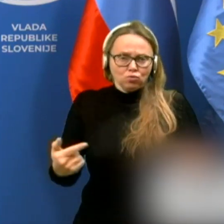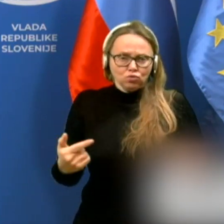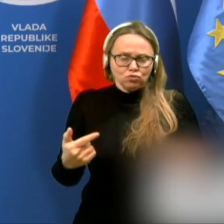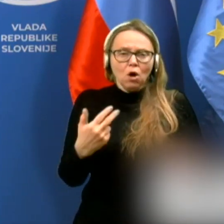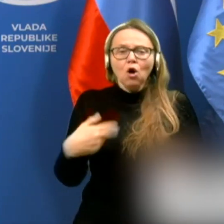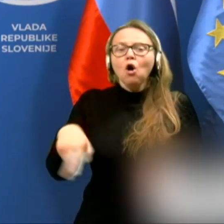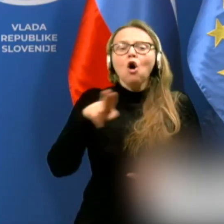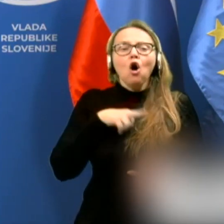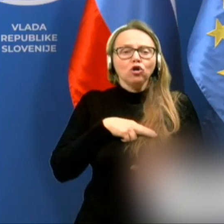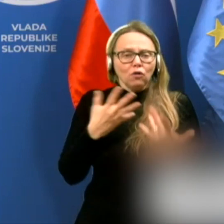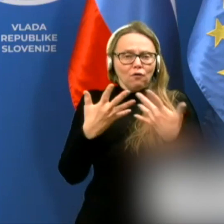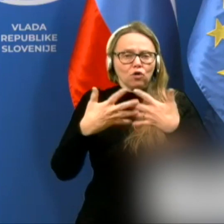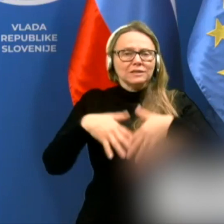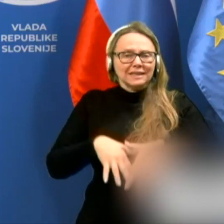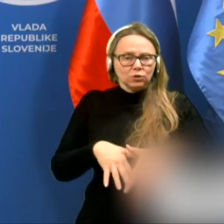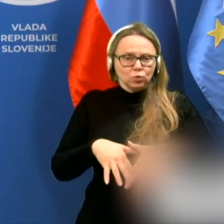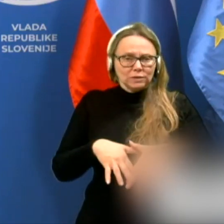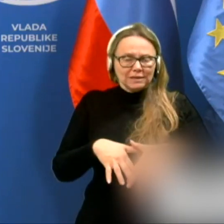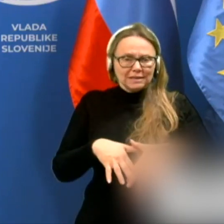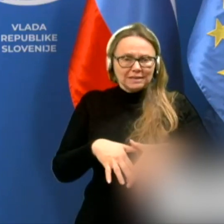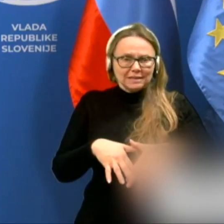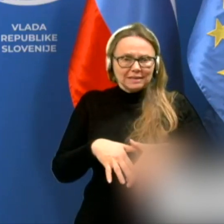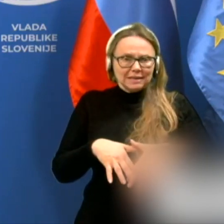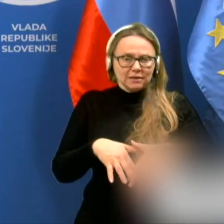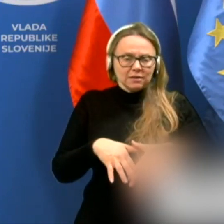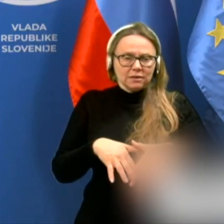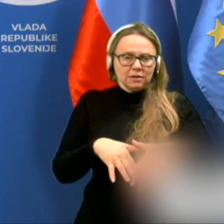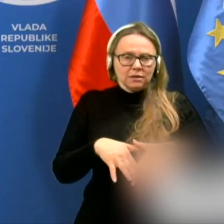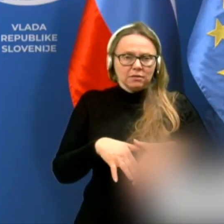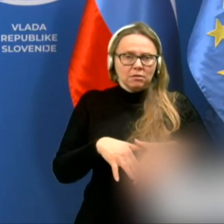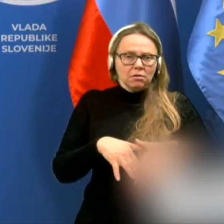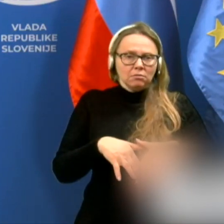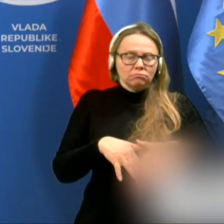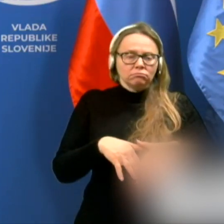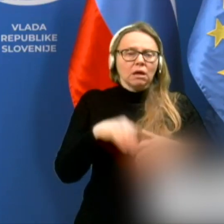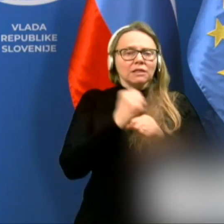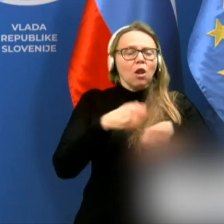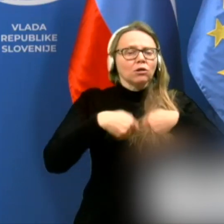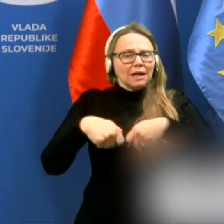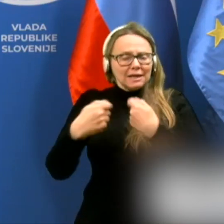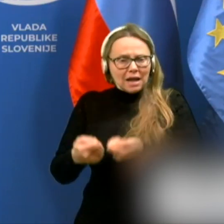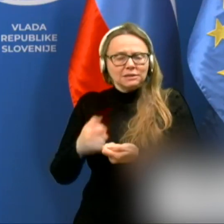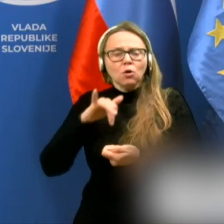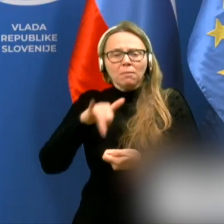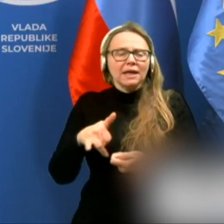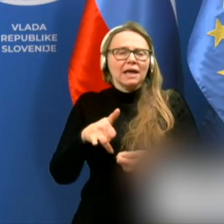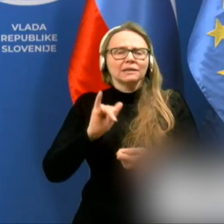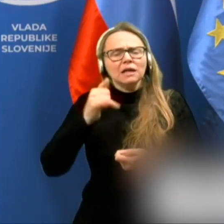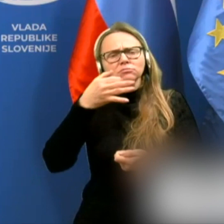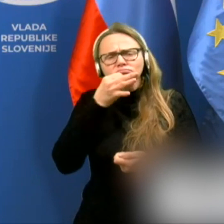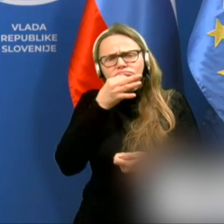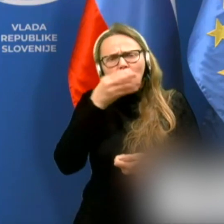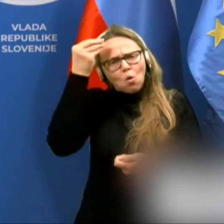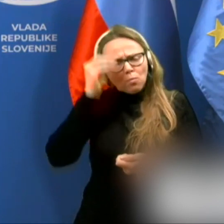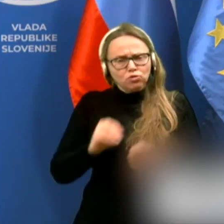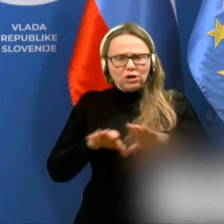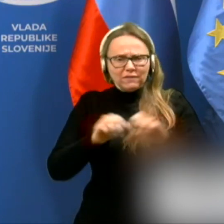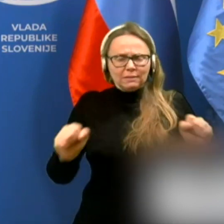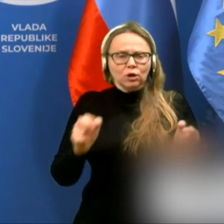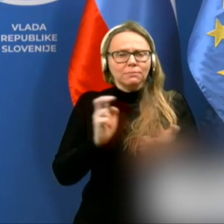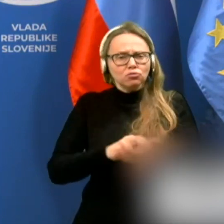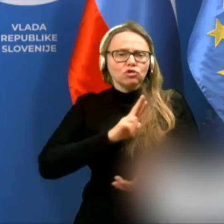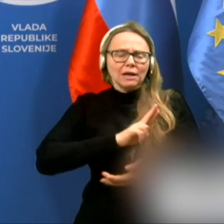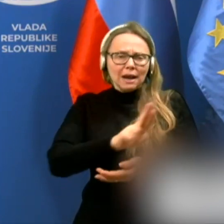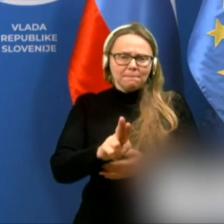Odgovornost industrijskih subjektov pa je, da z doslednim upoštevanjem ukrepov še naprej zagotavlja